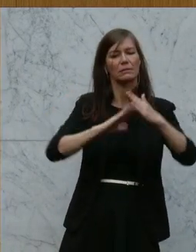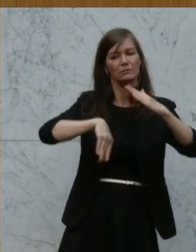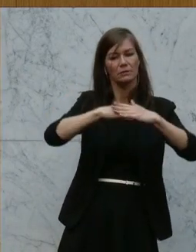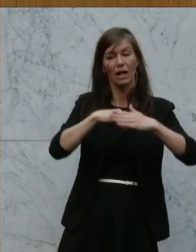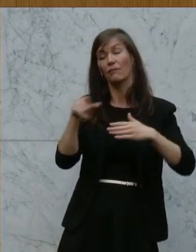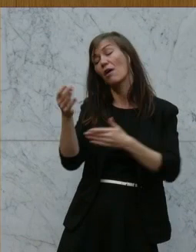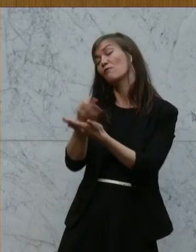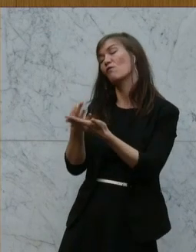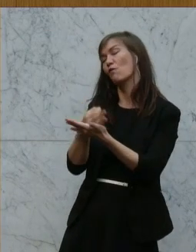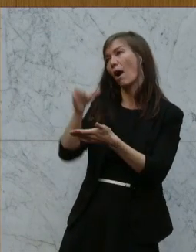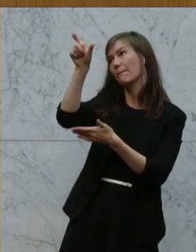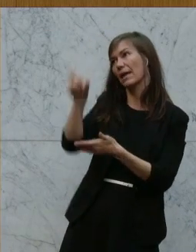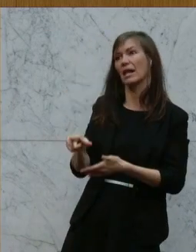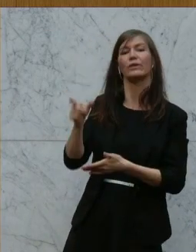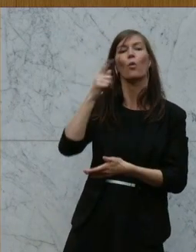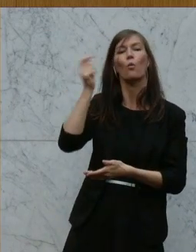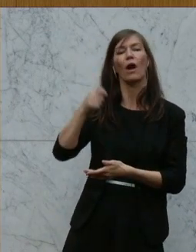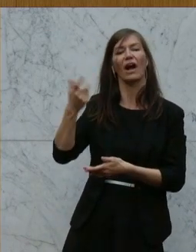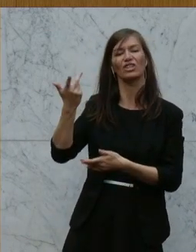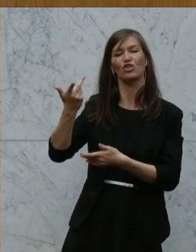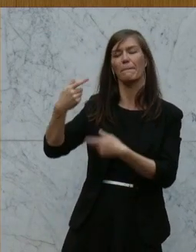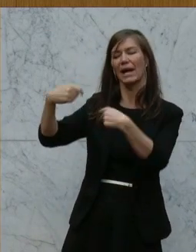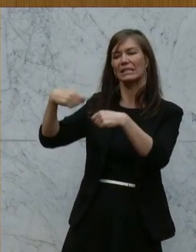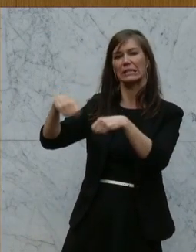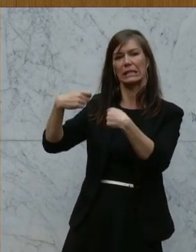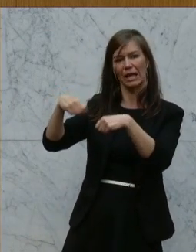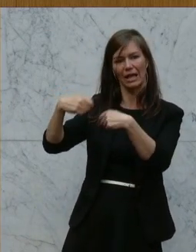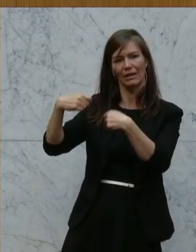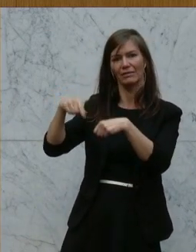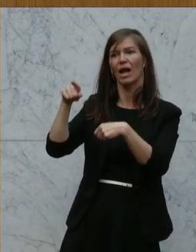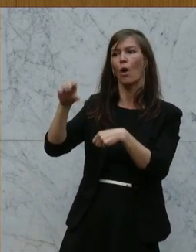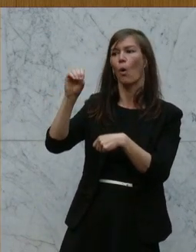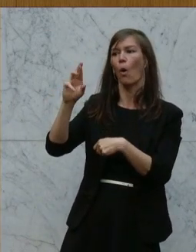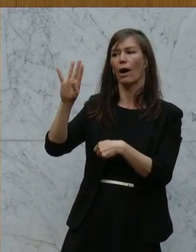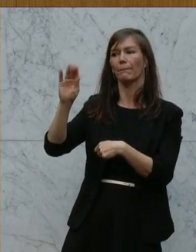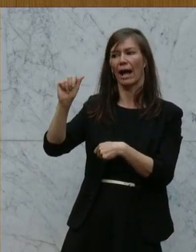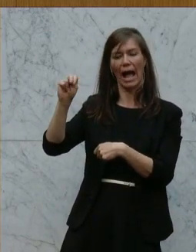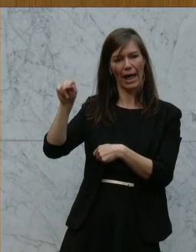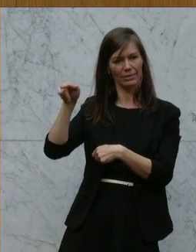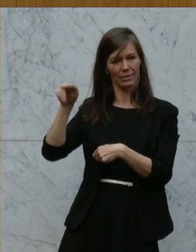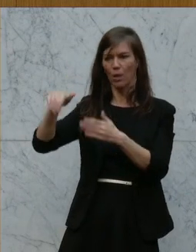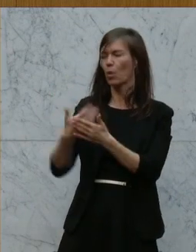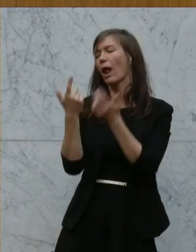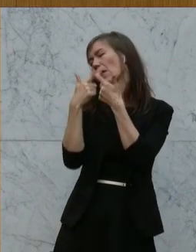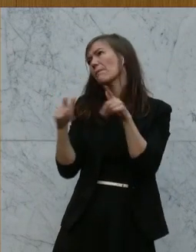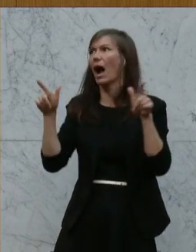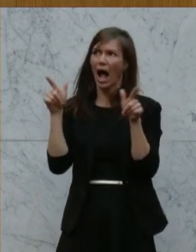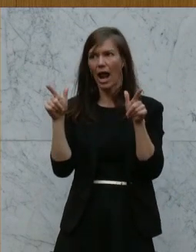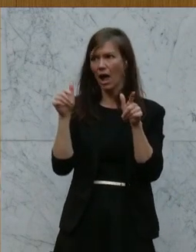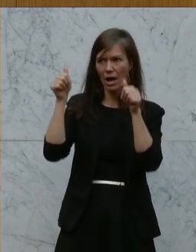Politik des neuen illiberalen Posterboys in Europa so funktioniert.